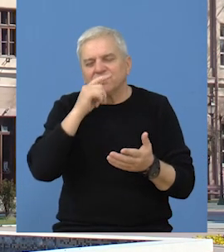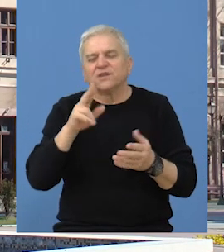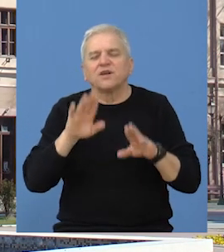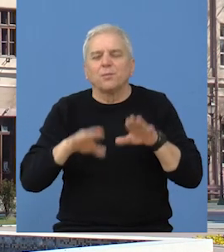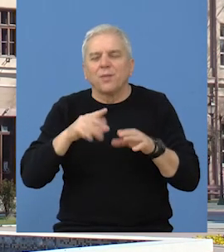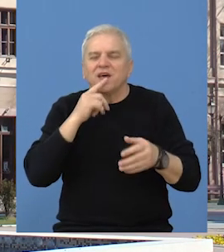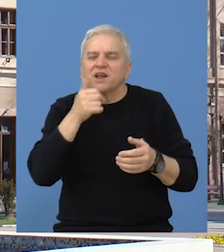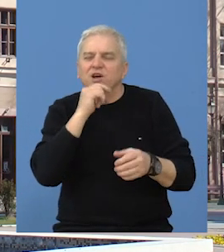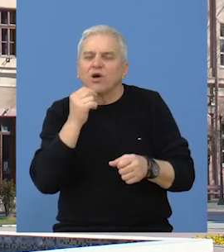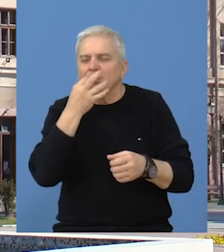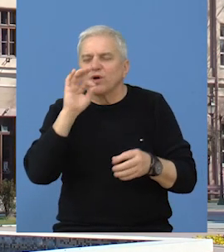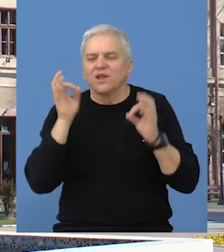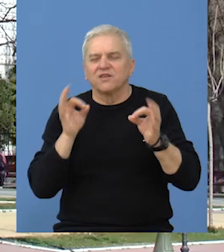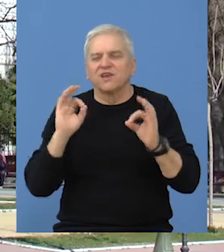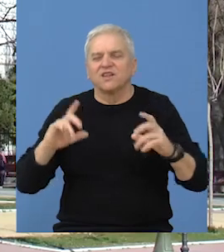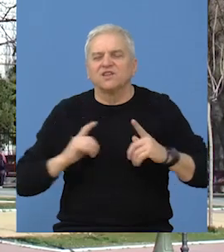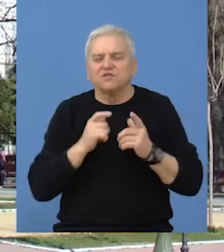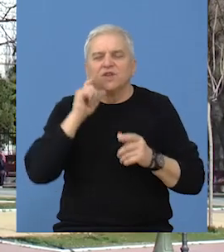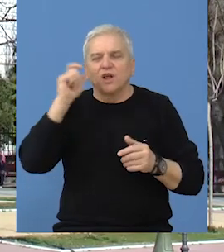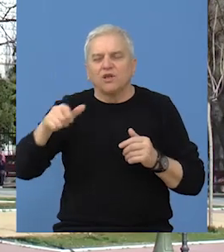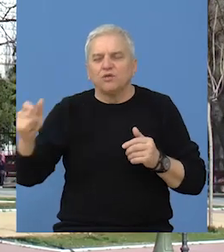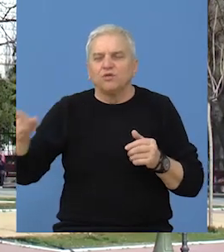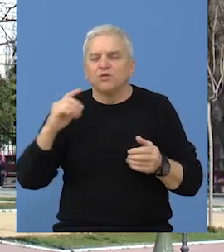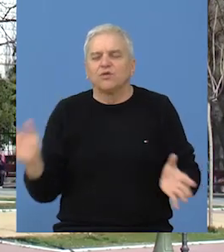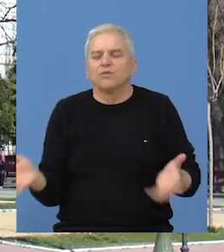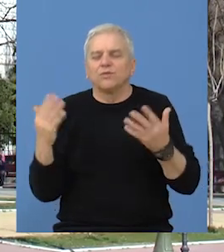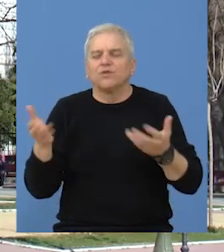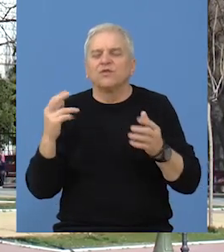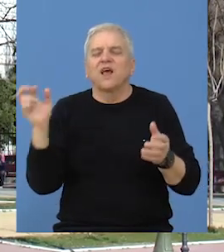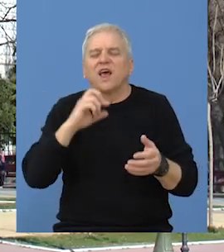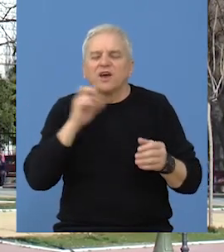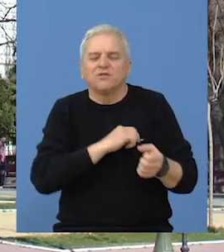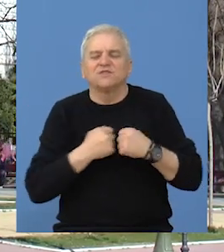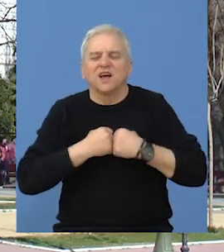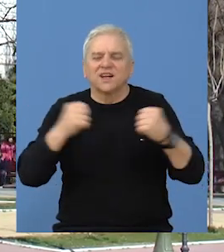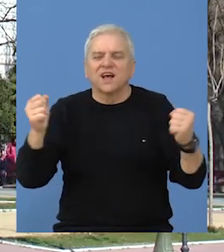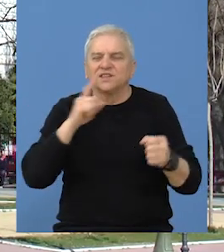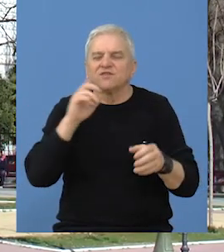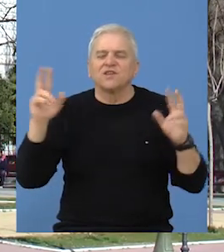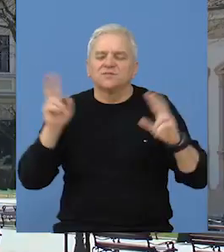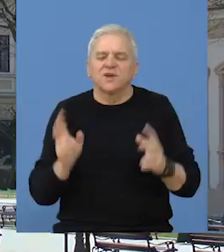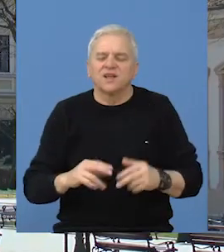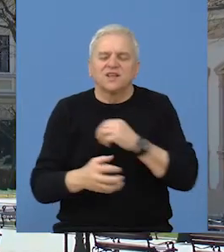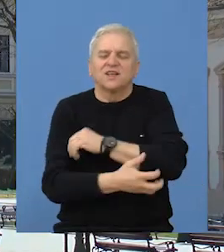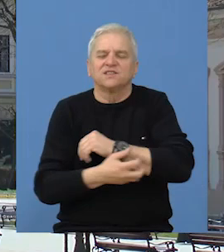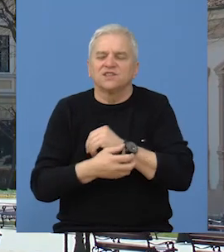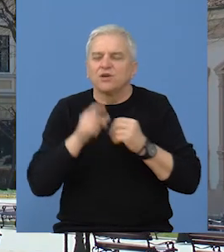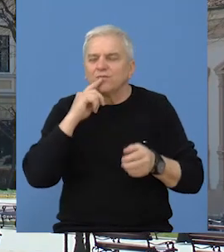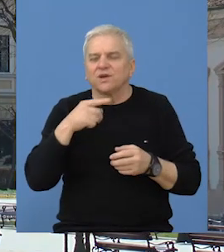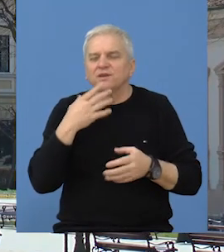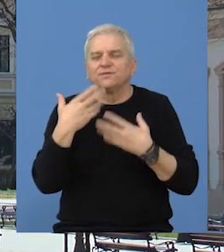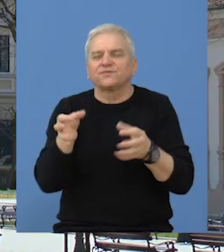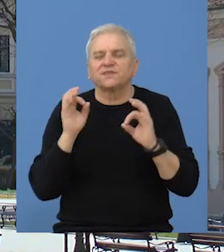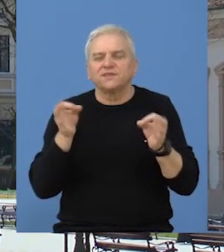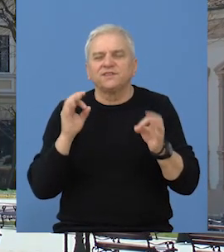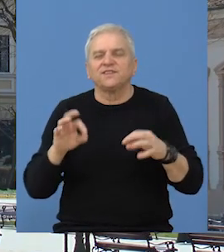odgovarajućih mera na unapređenju kvaliteta života građana, podsticanju ekonomskog razvoja i smanjivanju siromaštva,